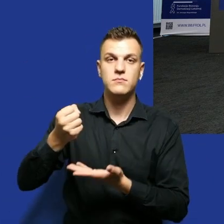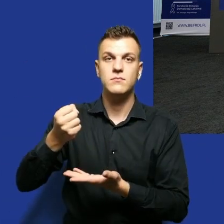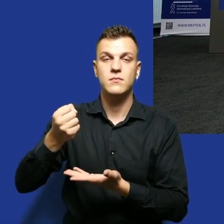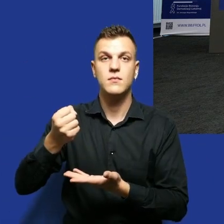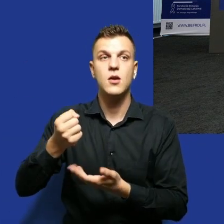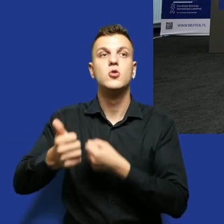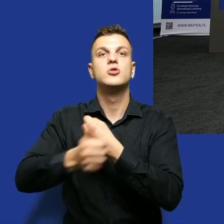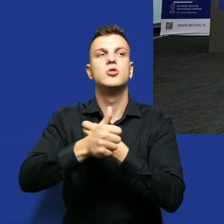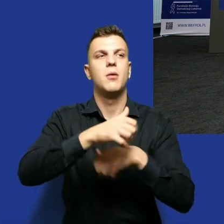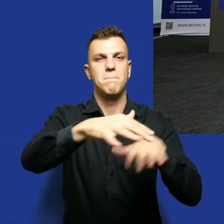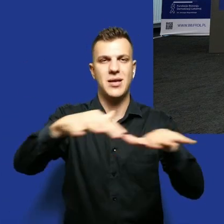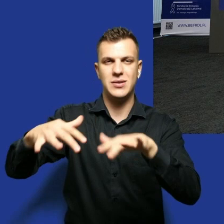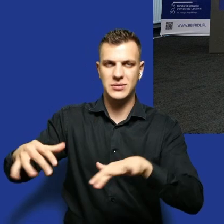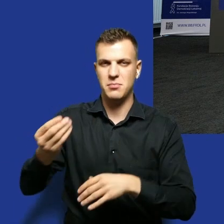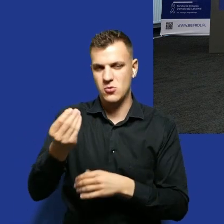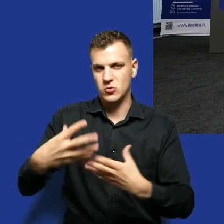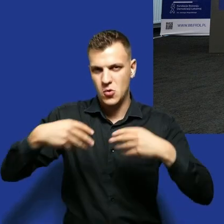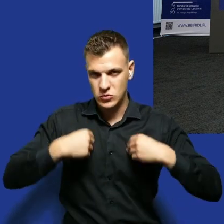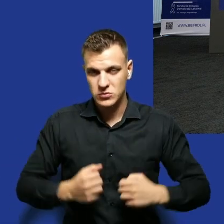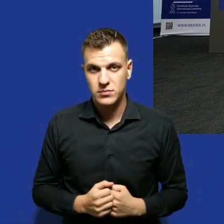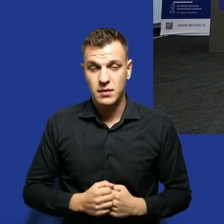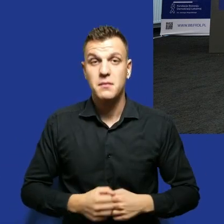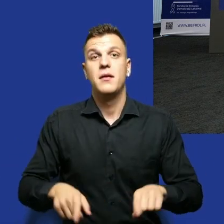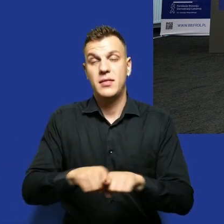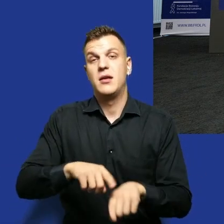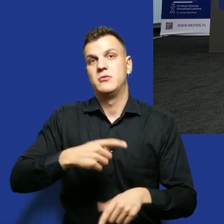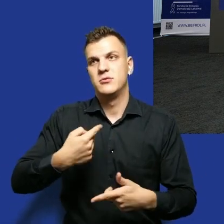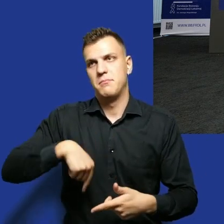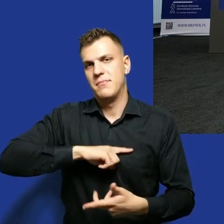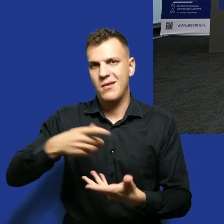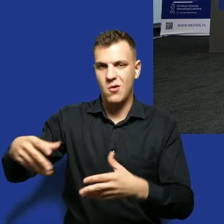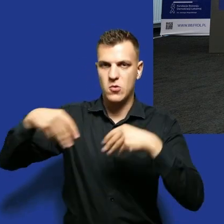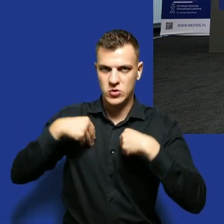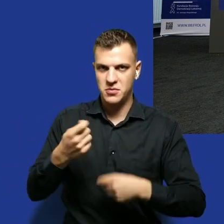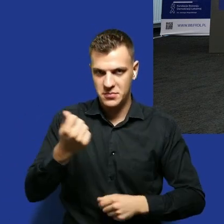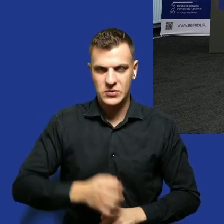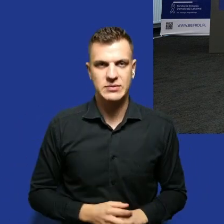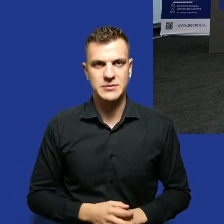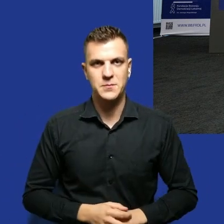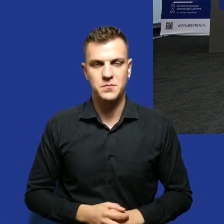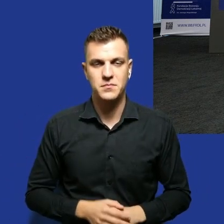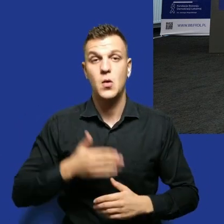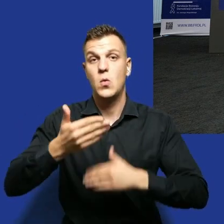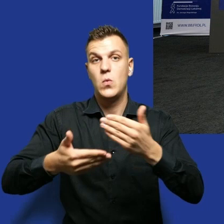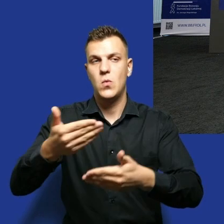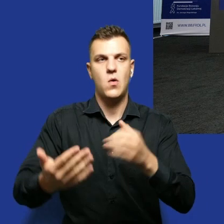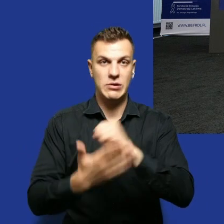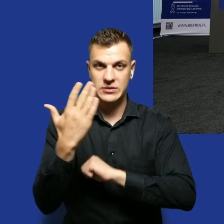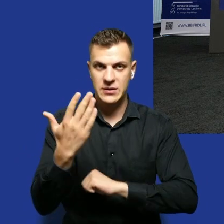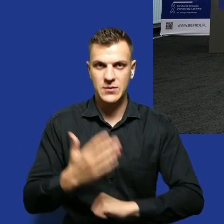ośrodków no i między innymi mój ośrodek i rzeczywiście po czasie okazało się